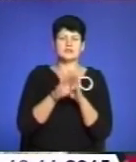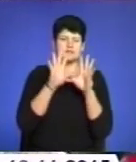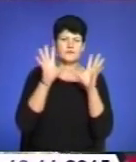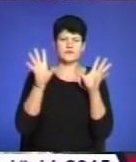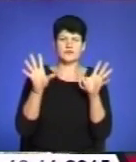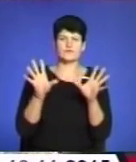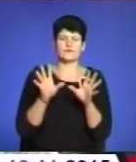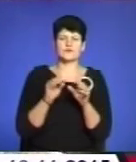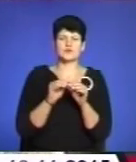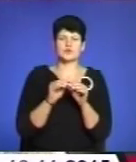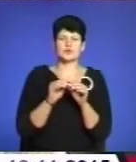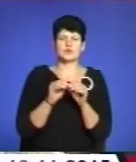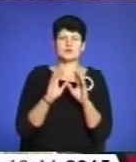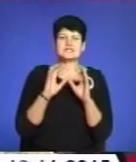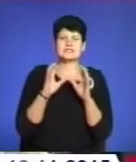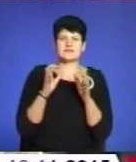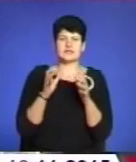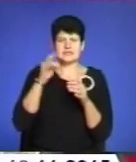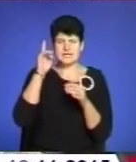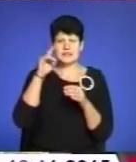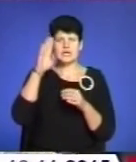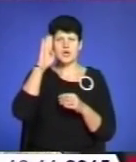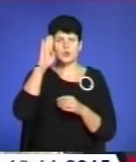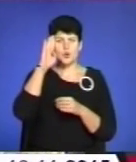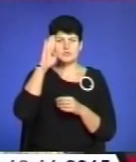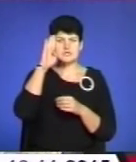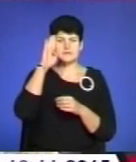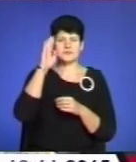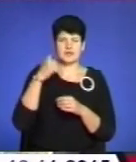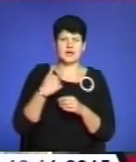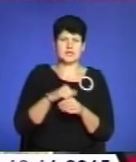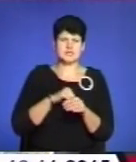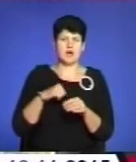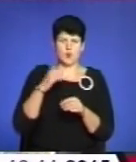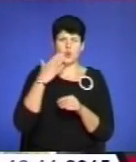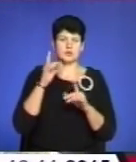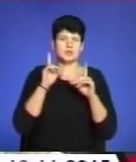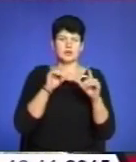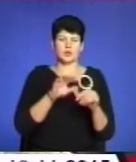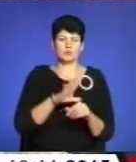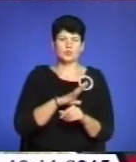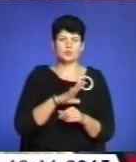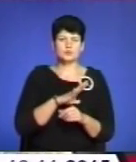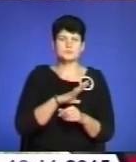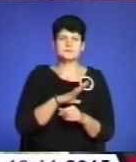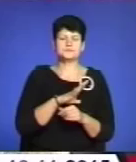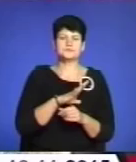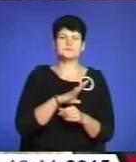світу. Ви знаєте, хлопці, я сам коли був, було, скажімо,